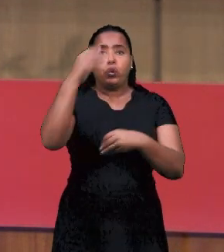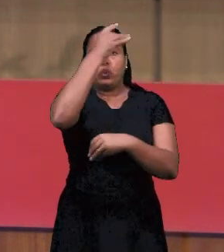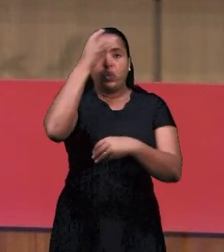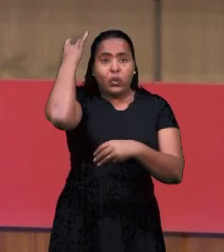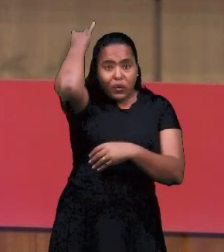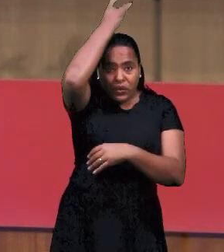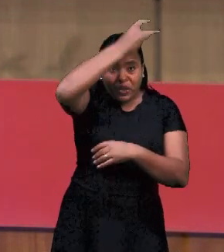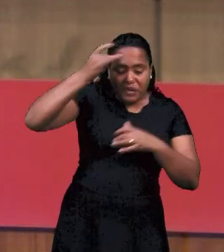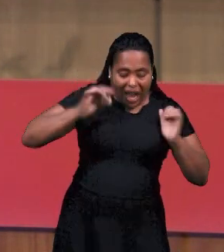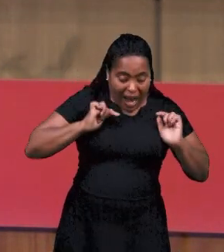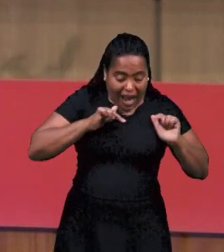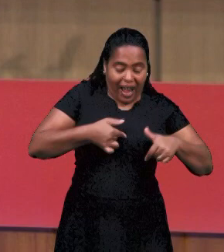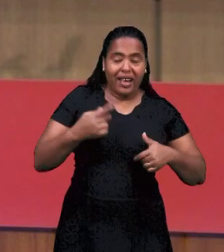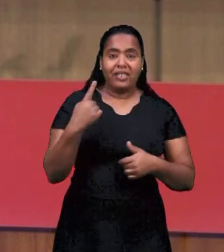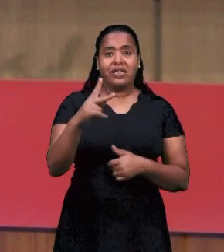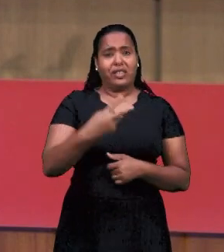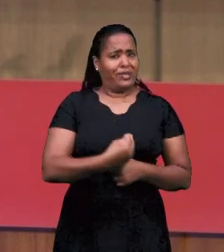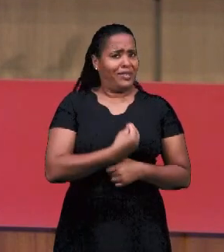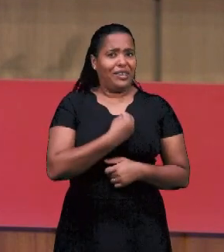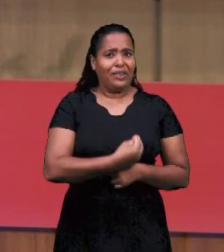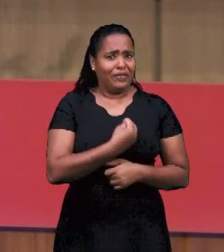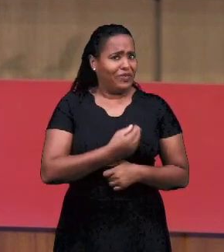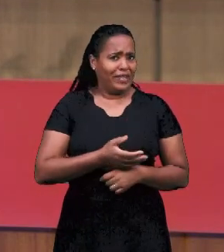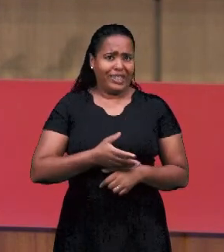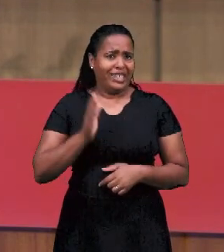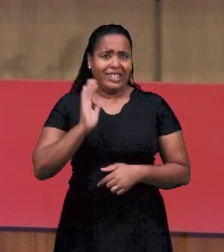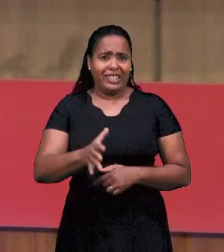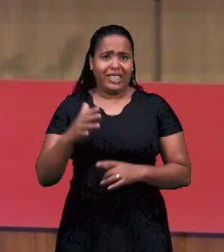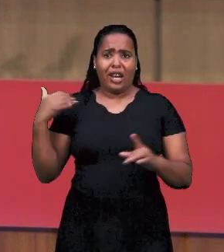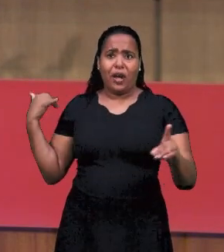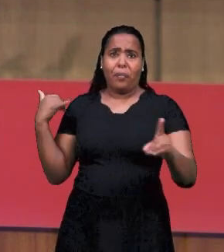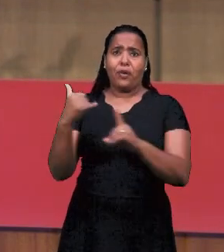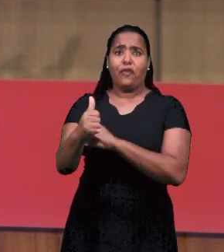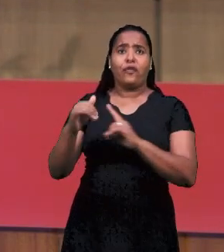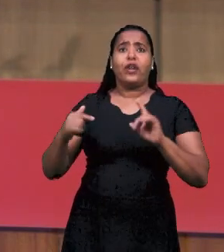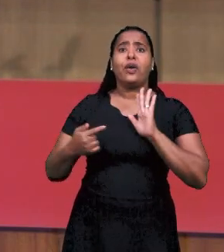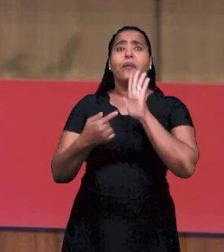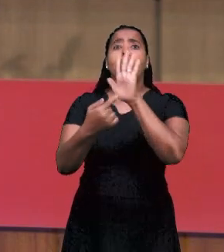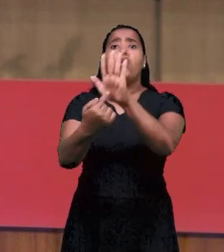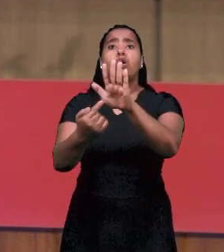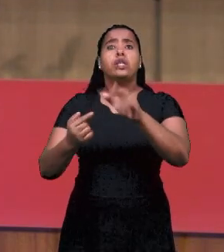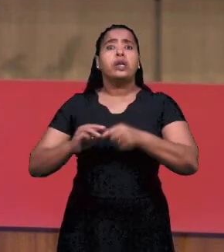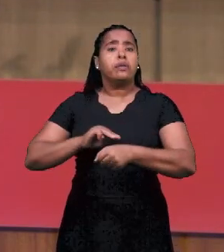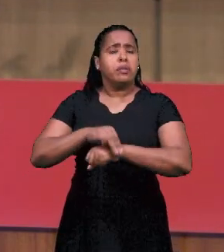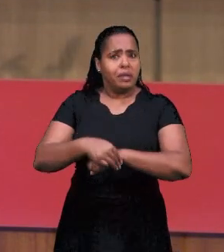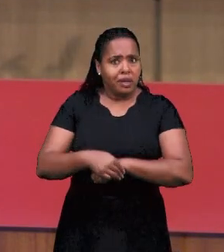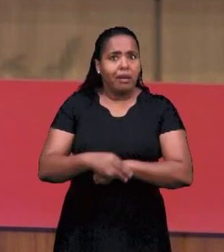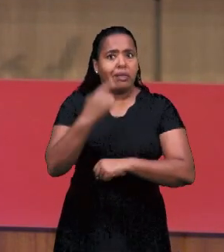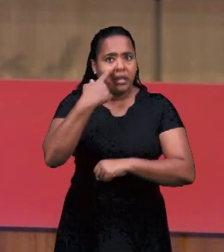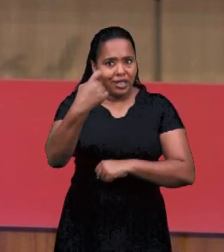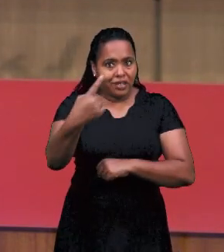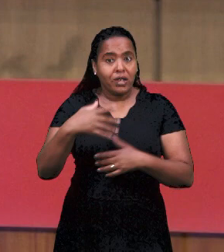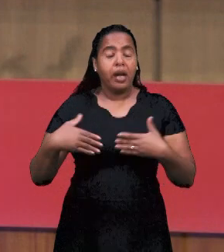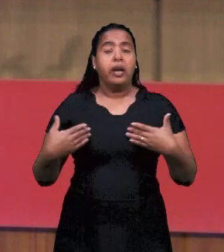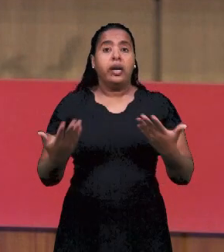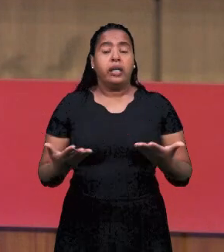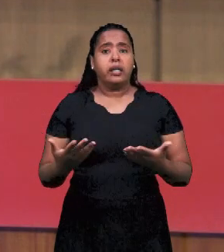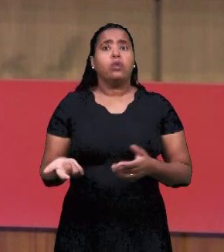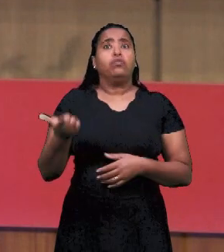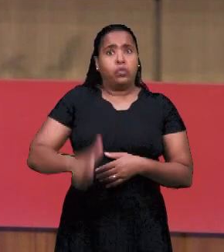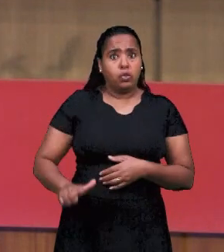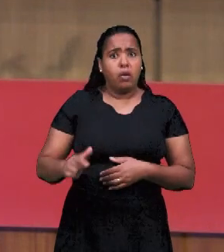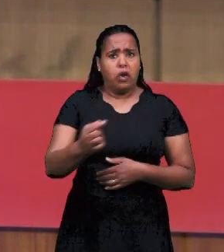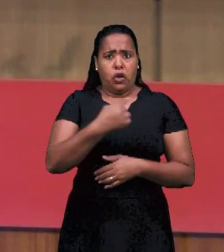послушанию. Все это Дух Святой начинает совершать в вас, пророчески указывая на